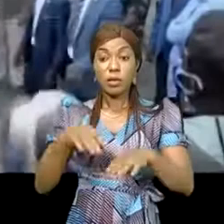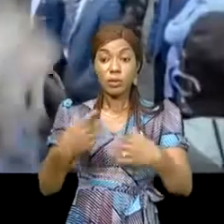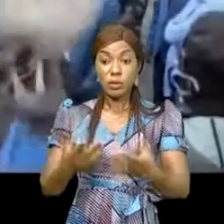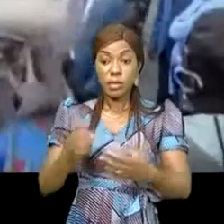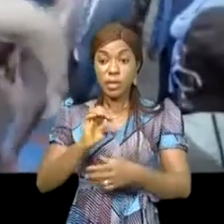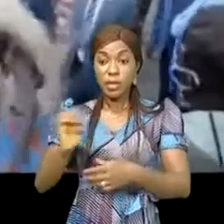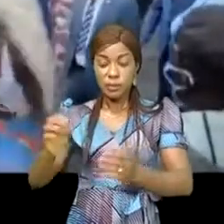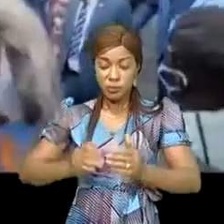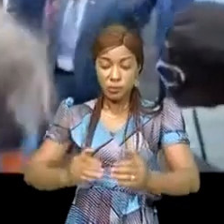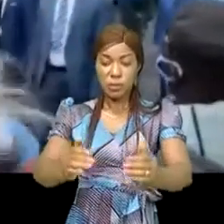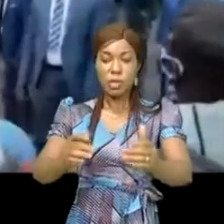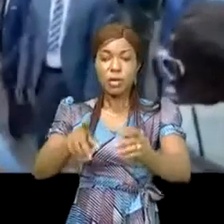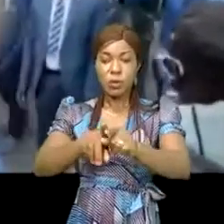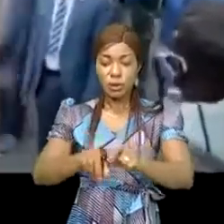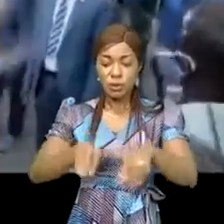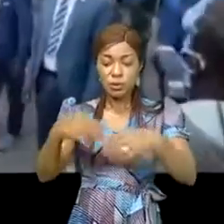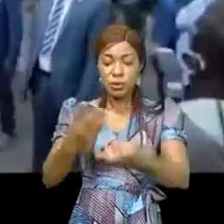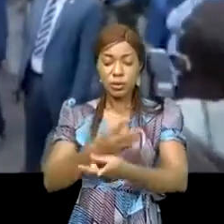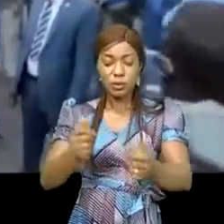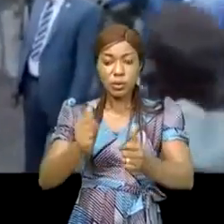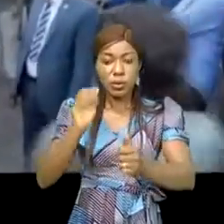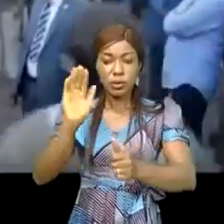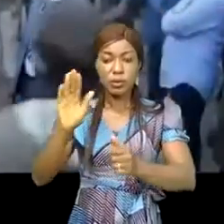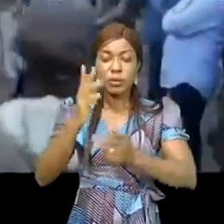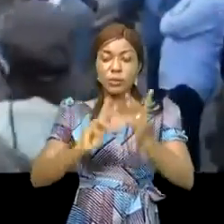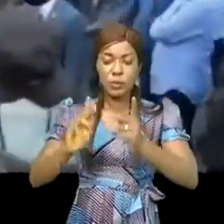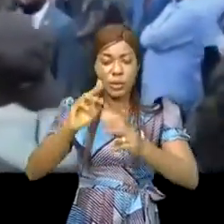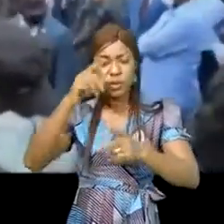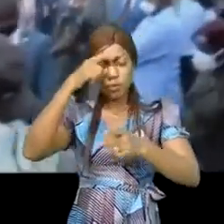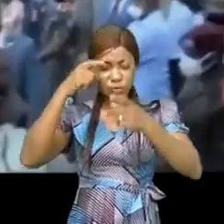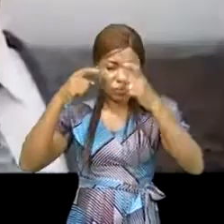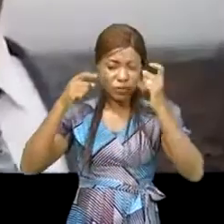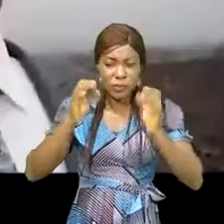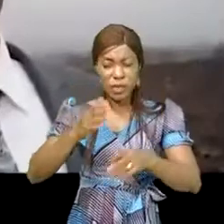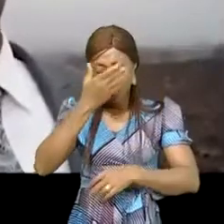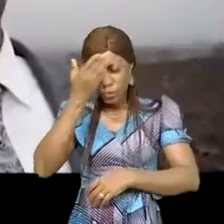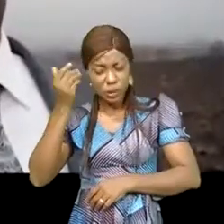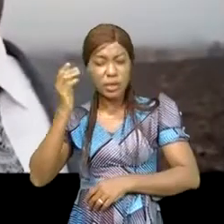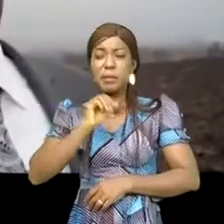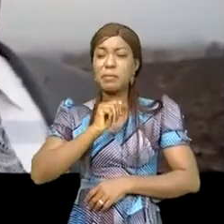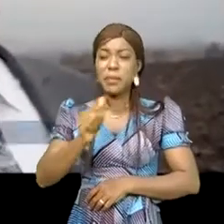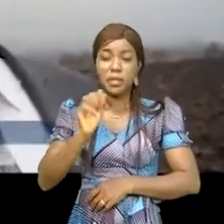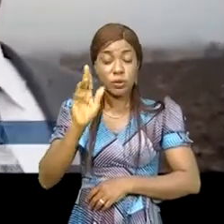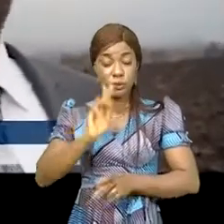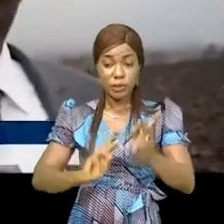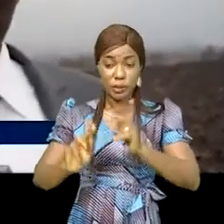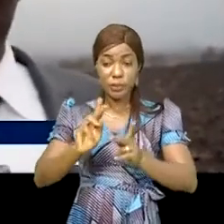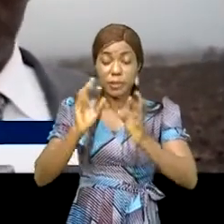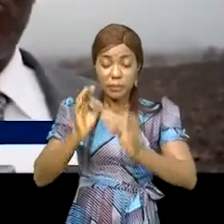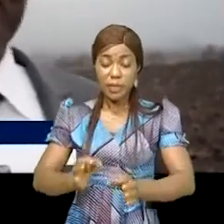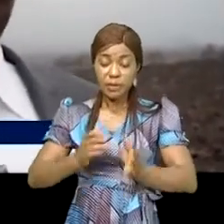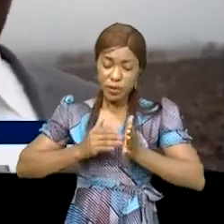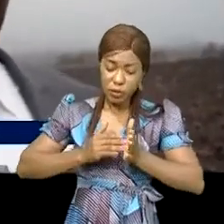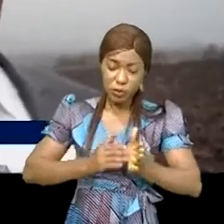évolue et puis donner des solutions à son peuple qui souffre. Il a montré que non, je n'ai pas oublié mon peuple, il n'y pas qu'ici, il va continuer